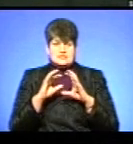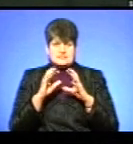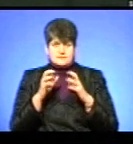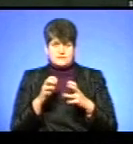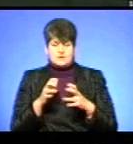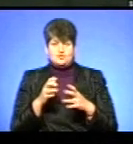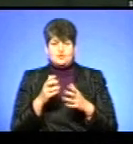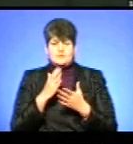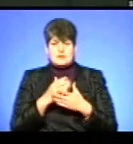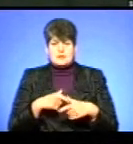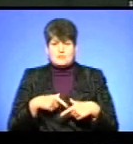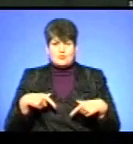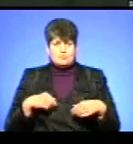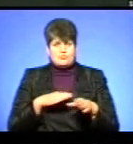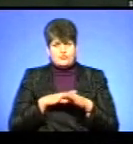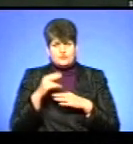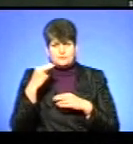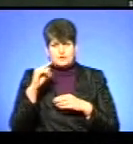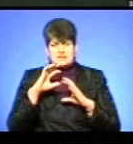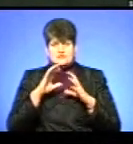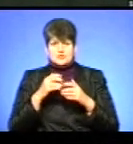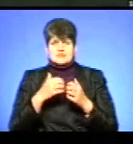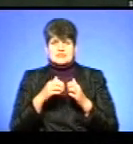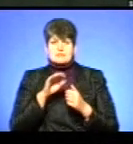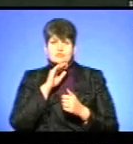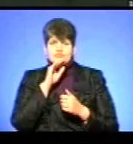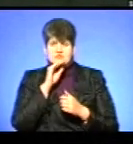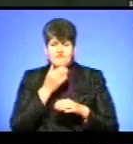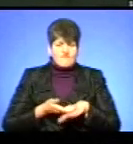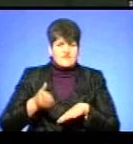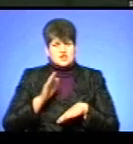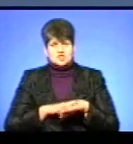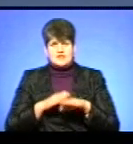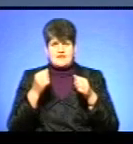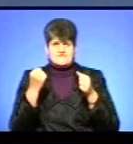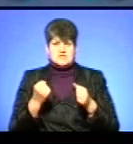Володар пояса – абсолютного чемпіона світу серед професіоналів у надважкій вазі.